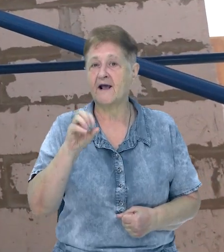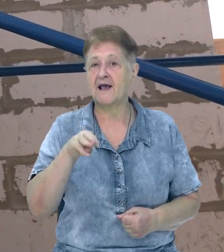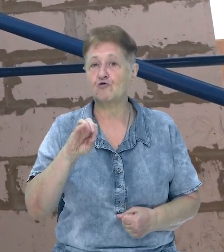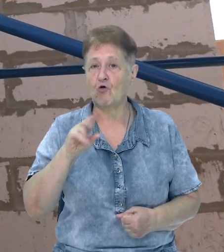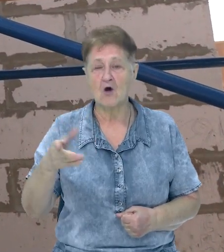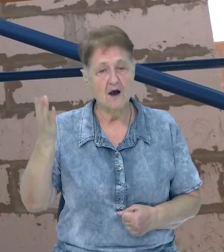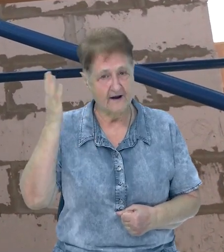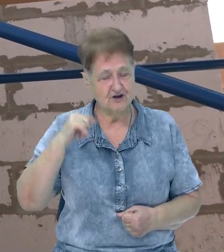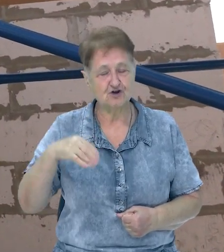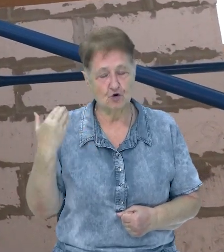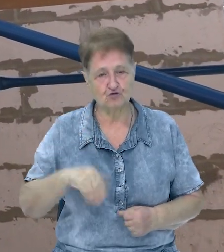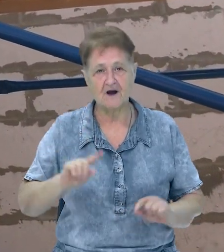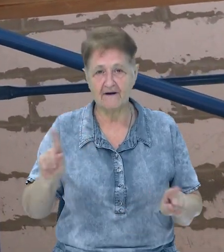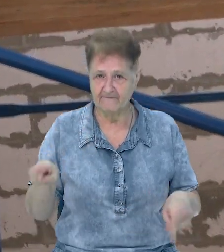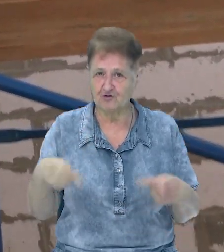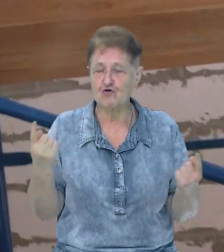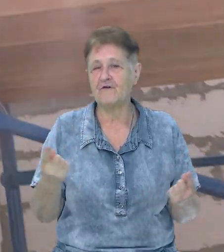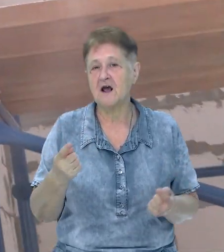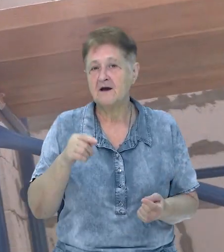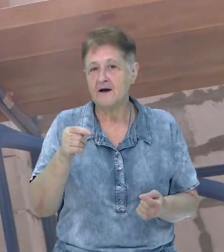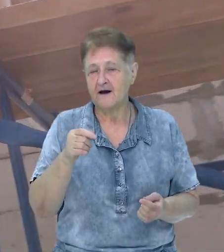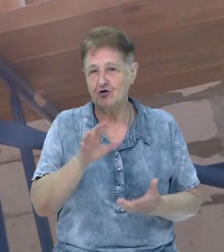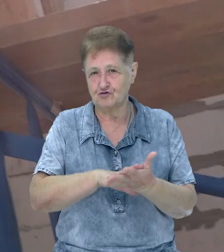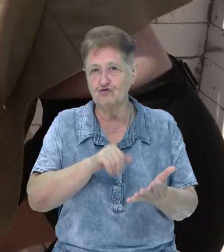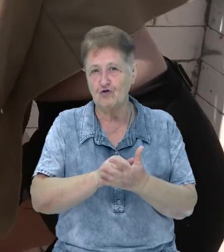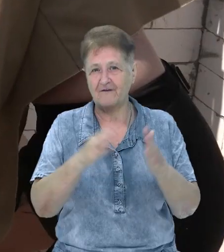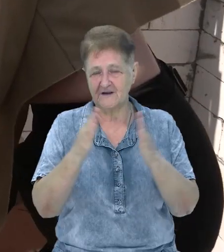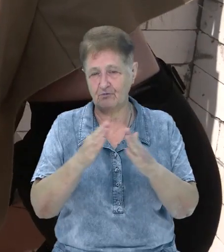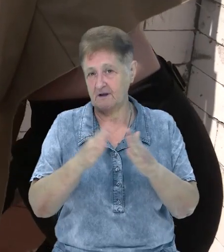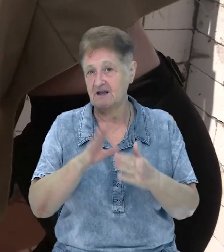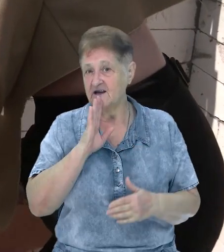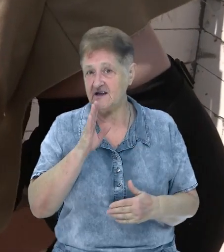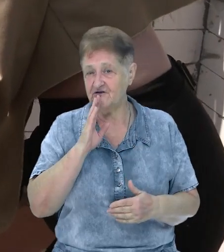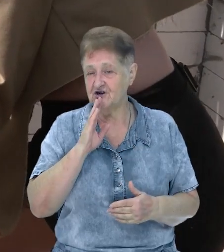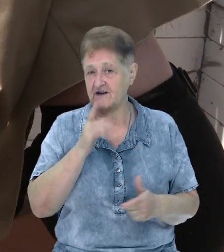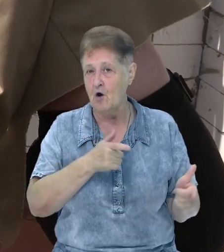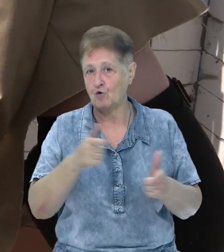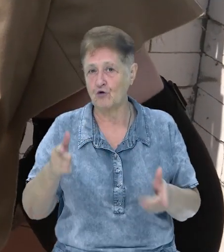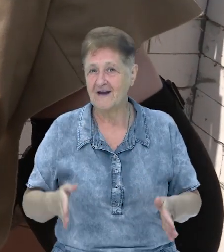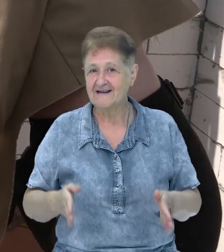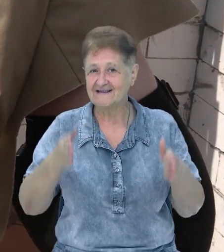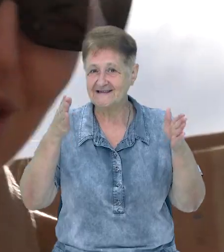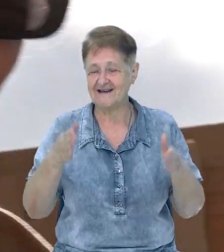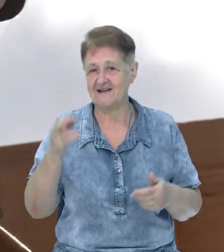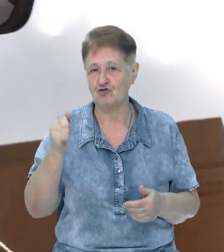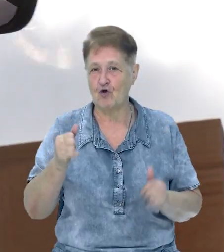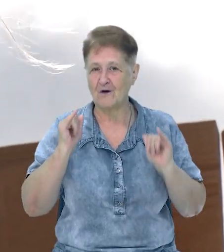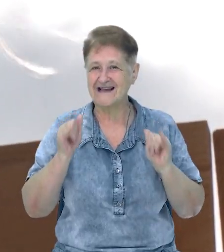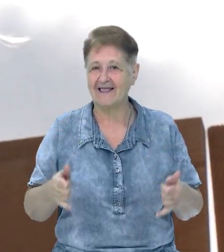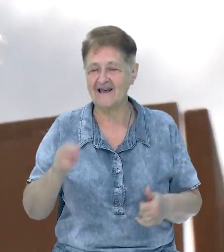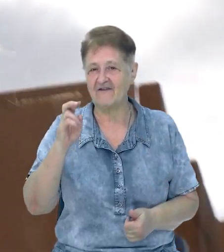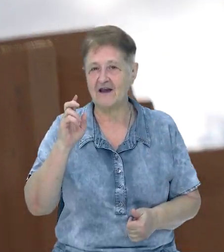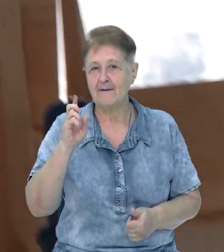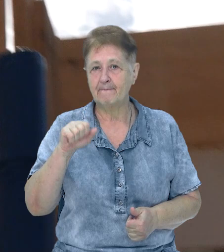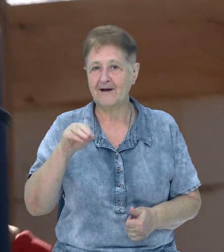вже відновлювала зруйновані під час широкомасштабного вторгнення будинки. Дівчина готує стіни до заливки бетоном. Брати таку